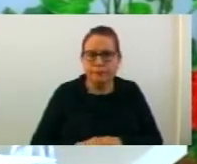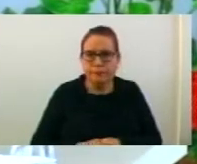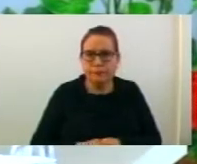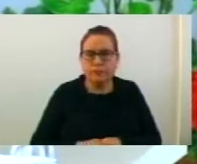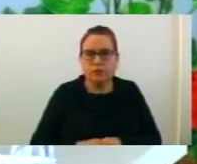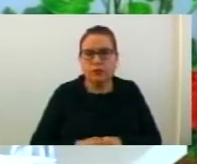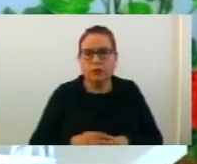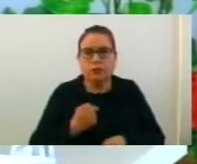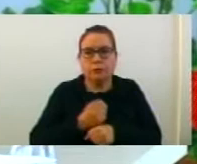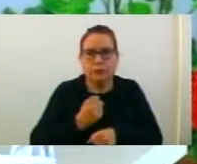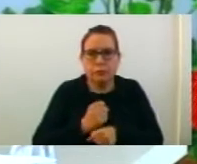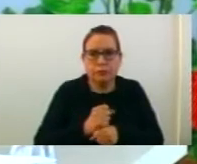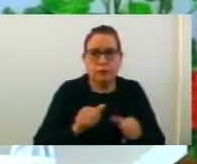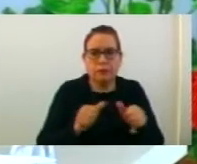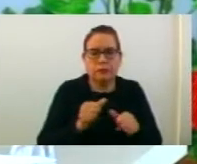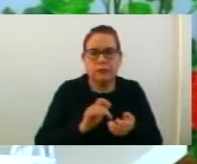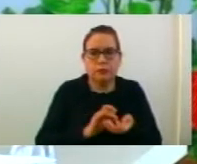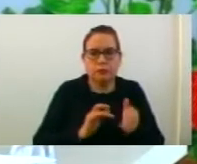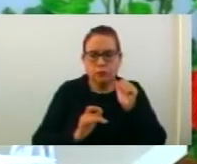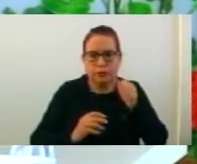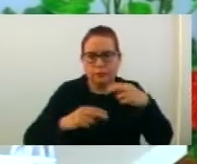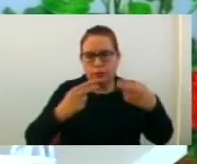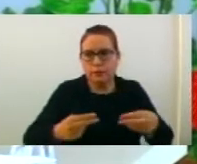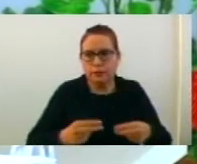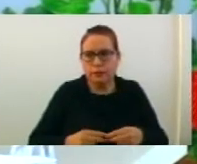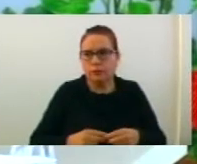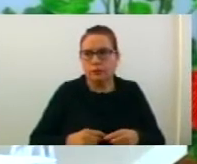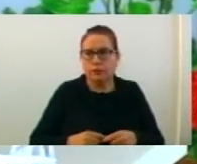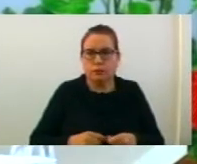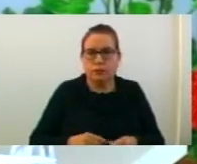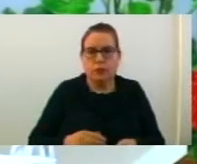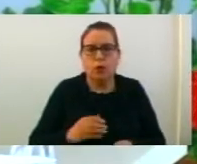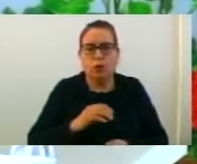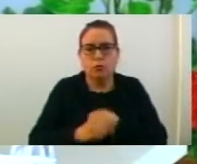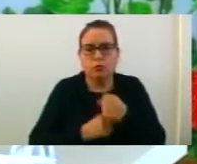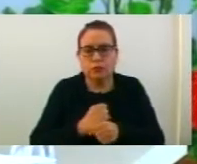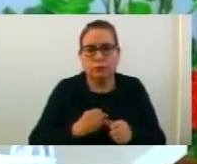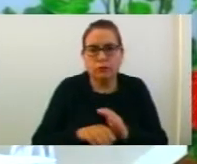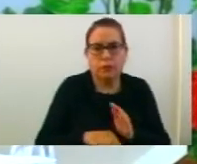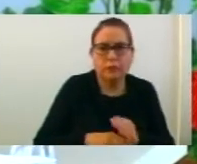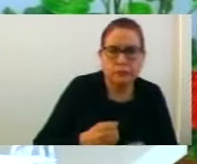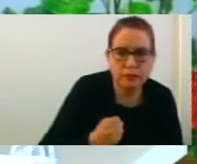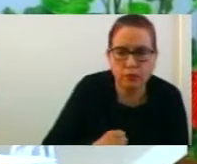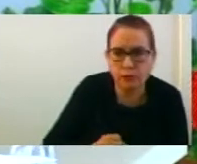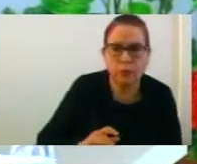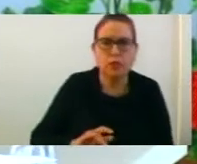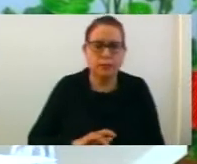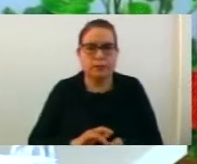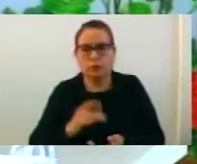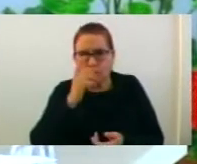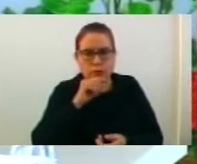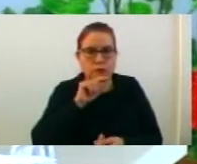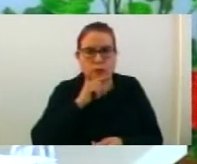Пременуваме на работа по единесетта точка днева ред. Анес на годишта програма за работа на Средното общество